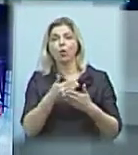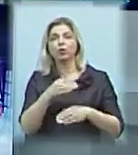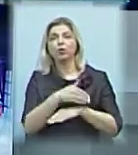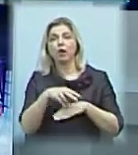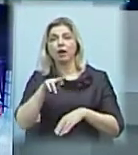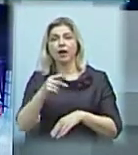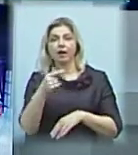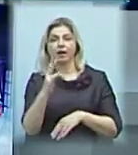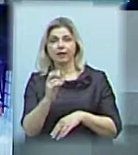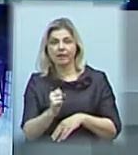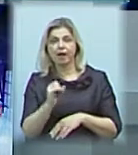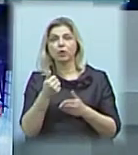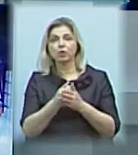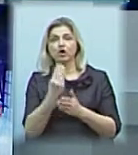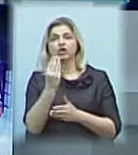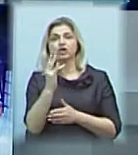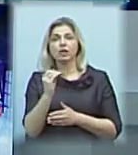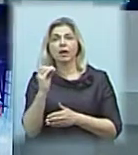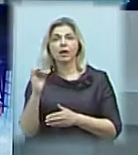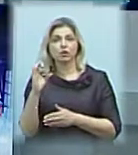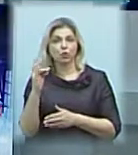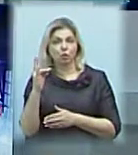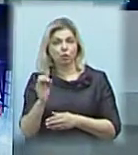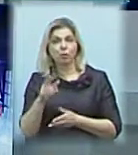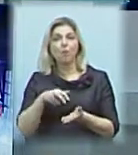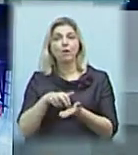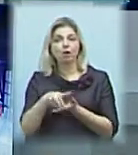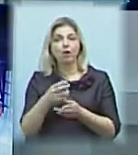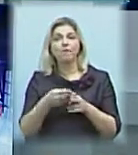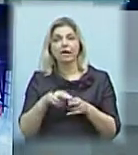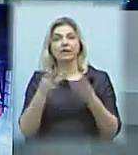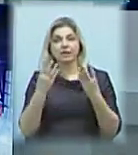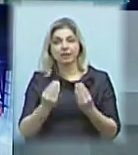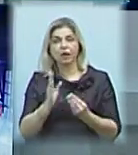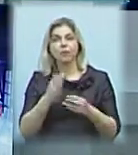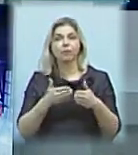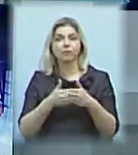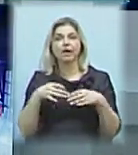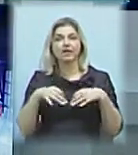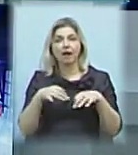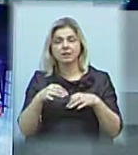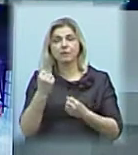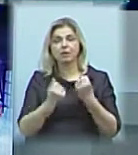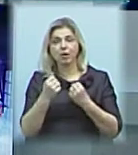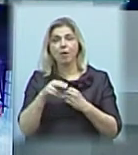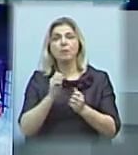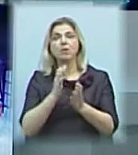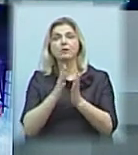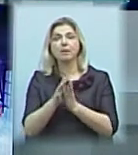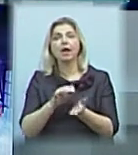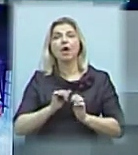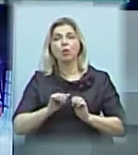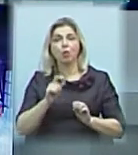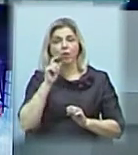Лягіна до вулиці Шнейрсона стане пішохідною. Крім того, в цей день буде обмежено рух транспортних засобів по проспекту Героїв